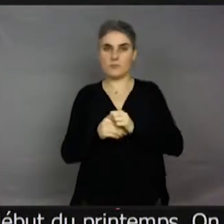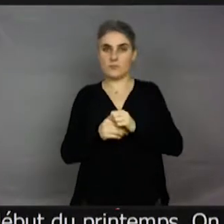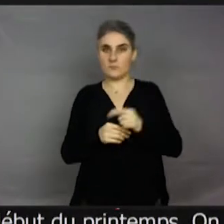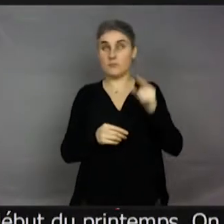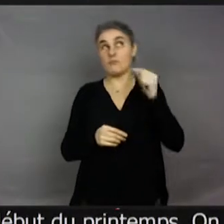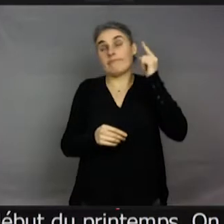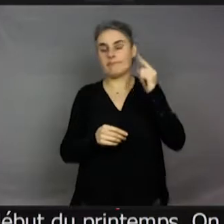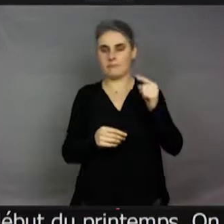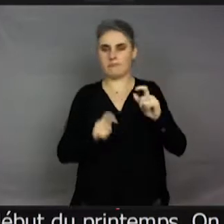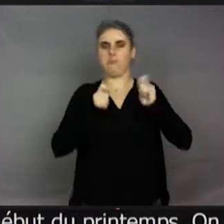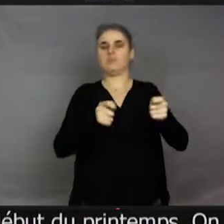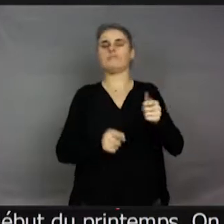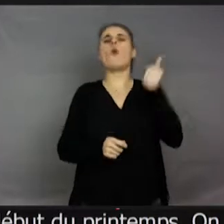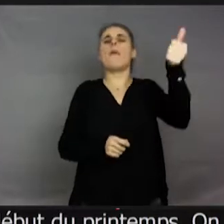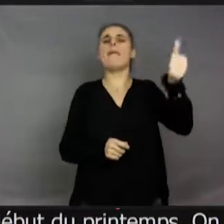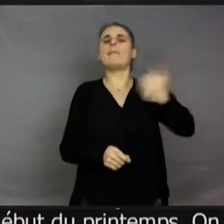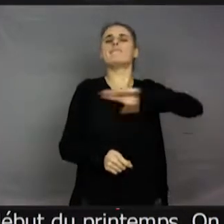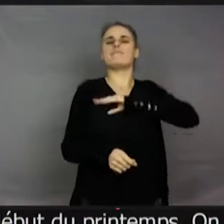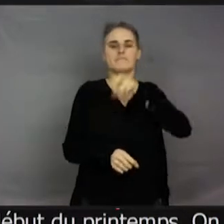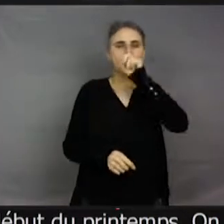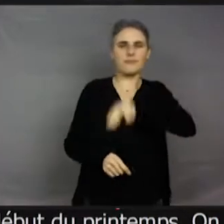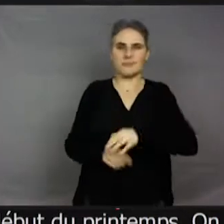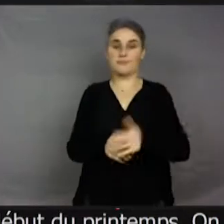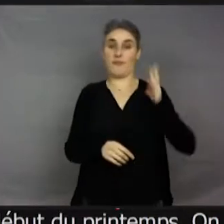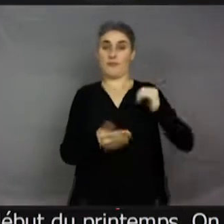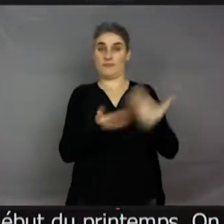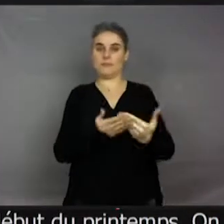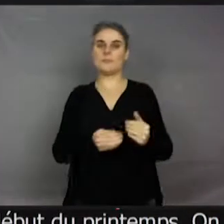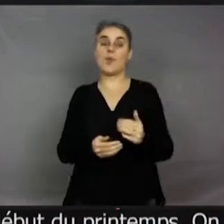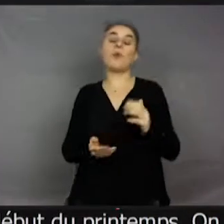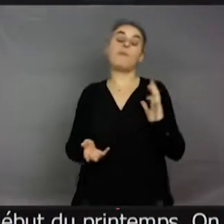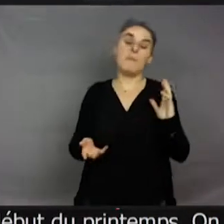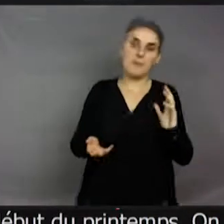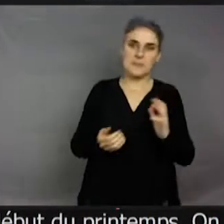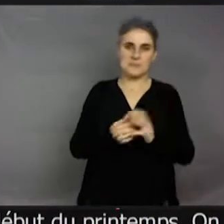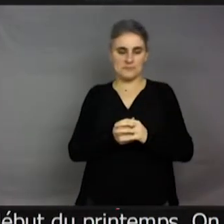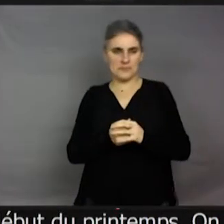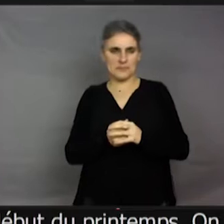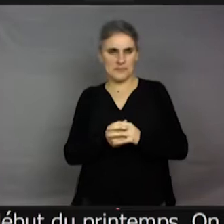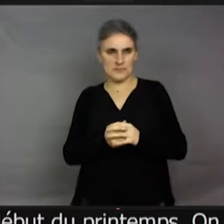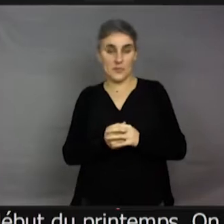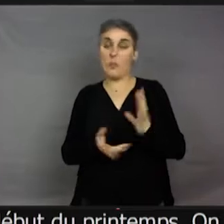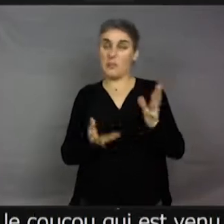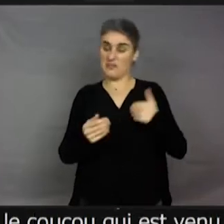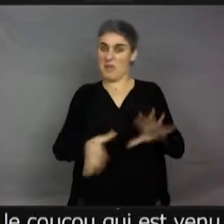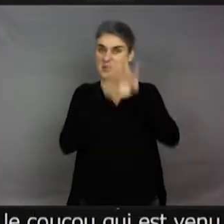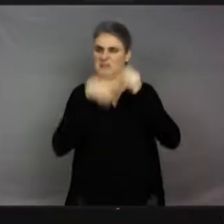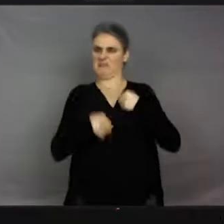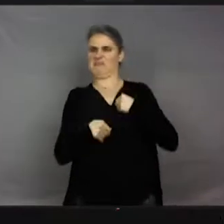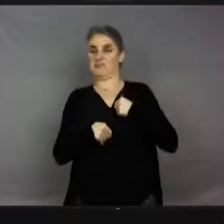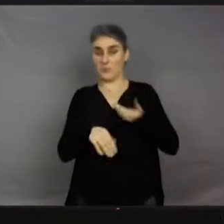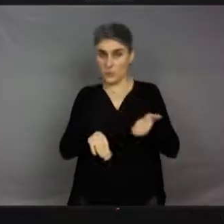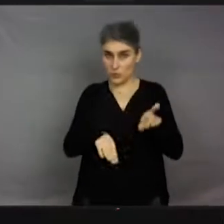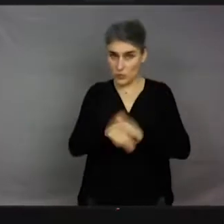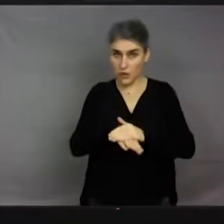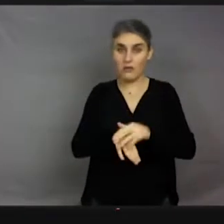qui étaient venus cracher. Et en fait, alors, ça peut repousser un peu, mais tant mieux pour eux parce que c'est des larves d'insectes qui sont à l'intérieur